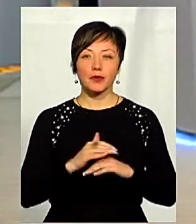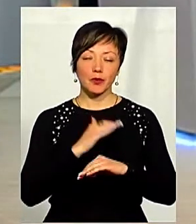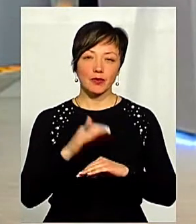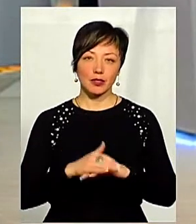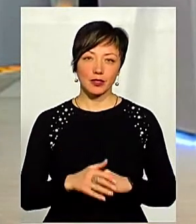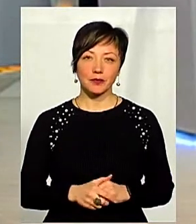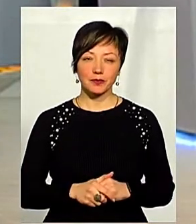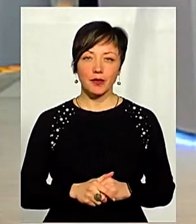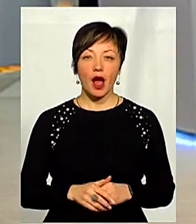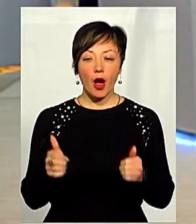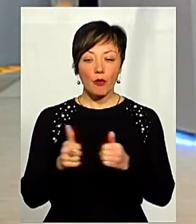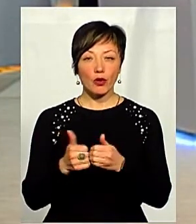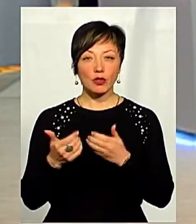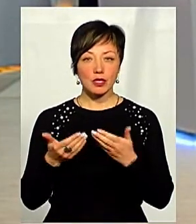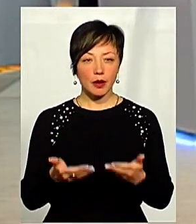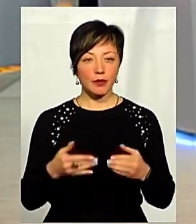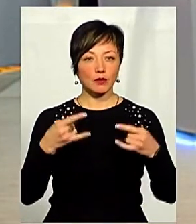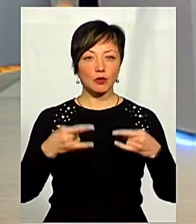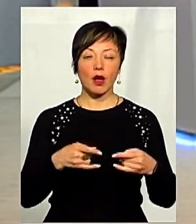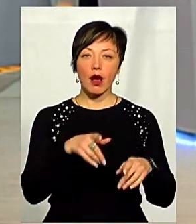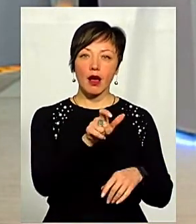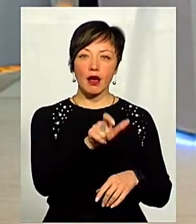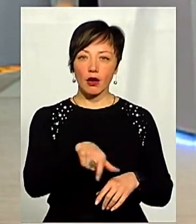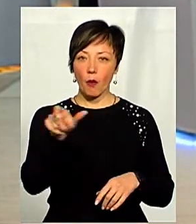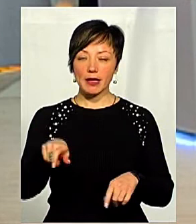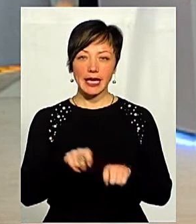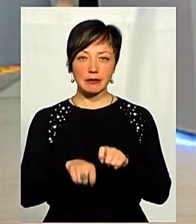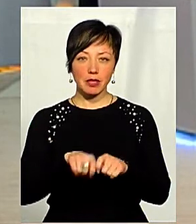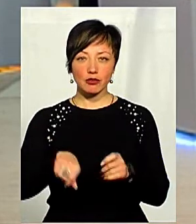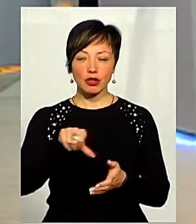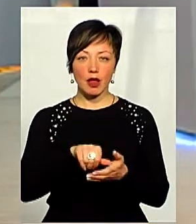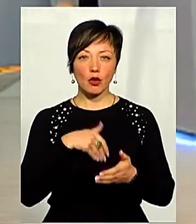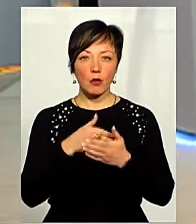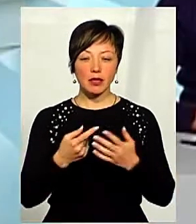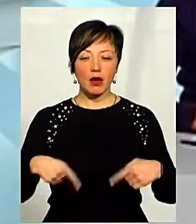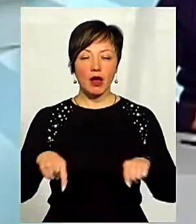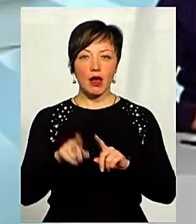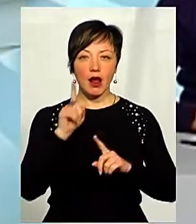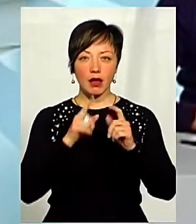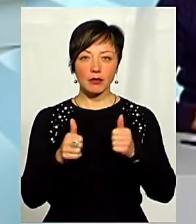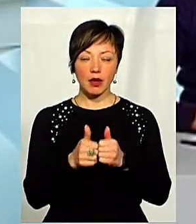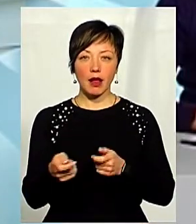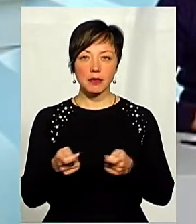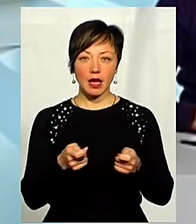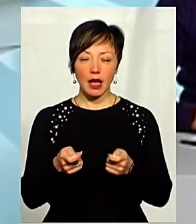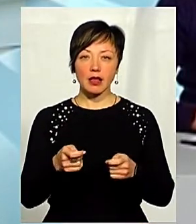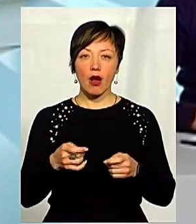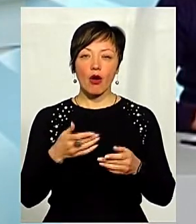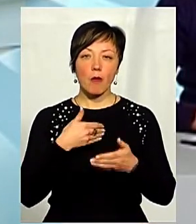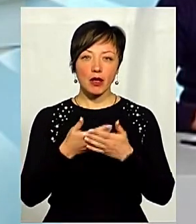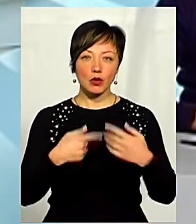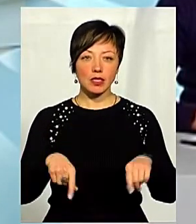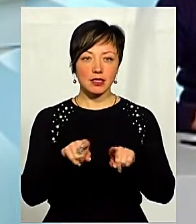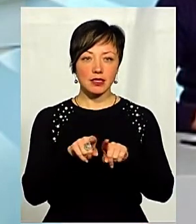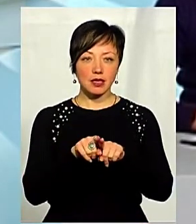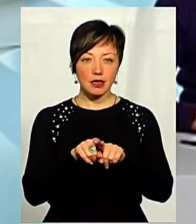вечір! А поруч із нами у студії громадські експерти. Це член громадської ради при облдержадміністрації і керівник громадської організації